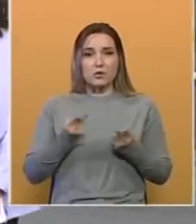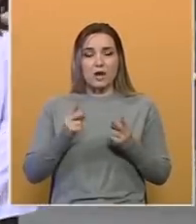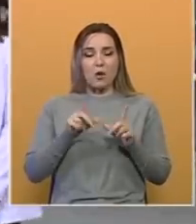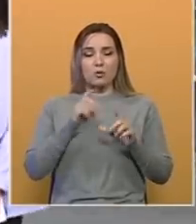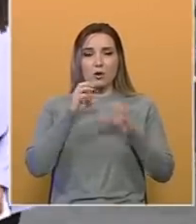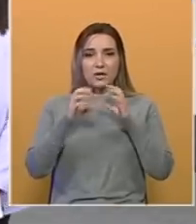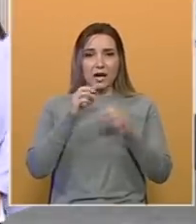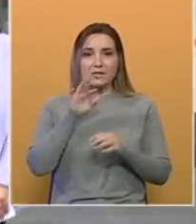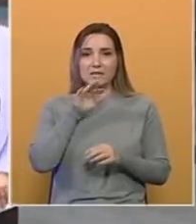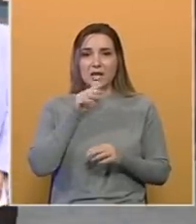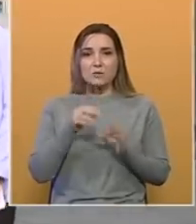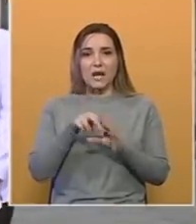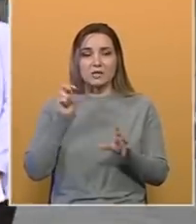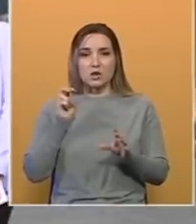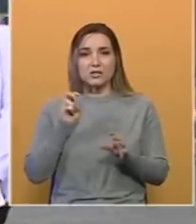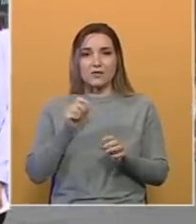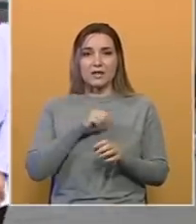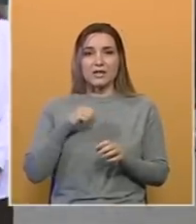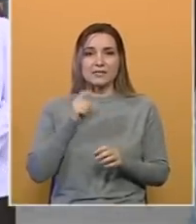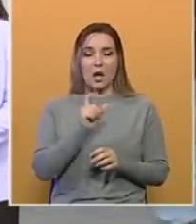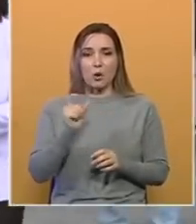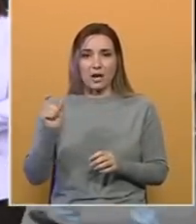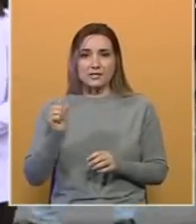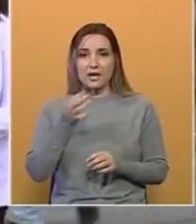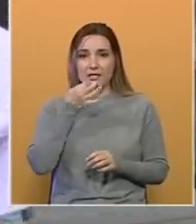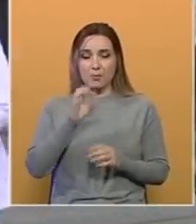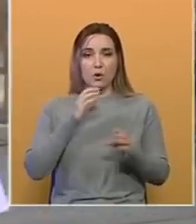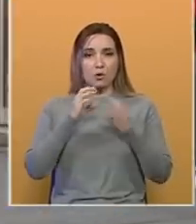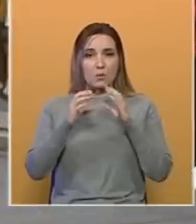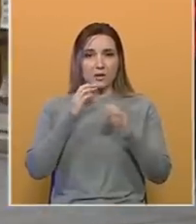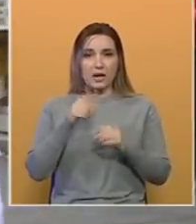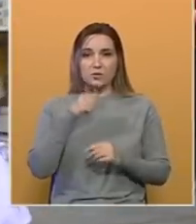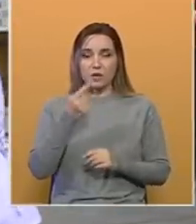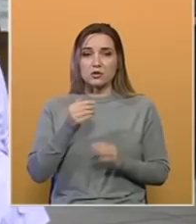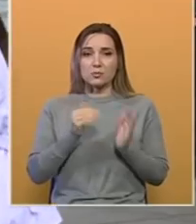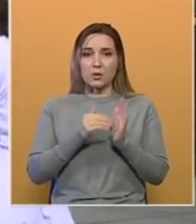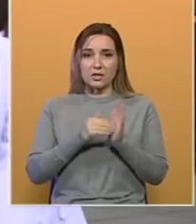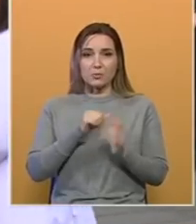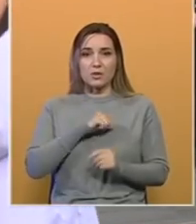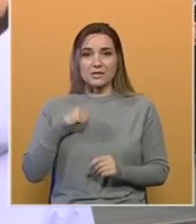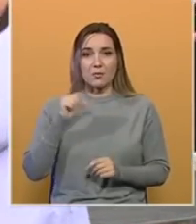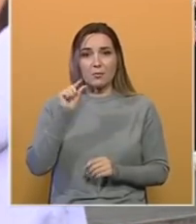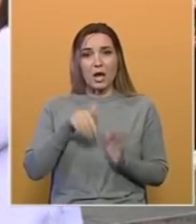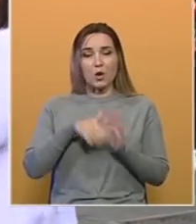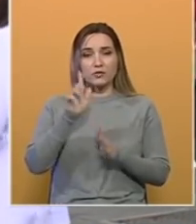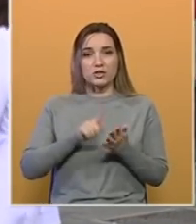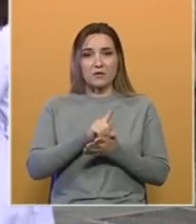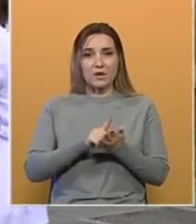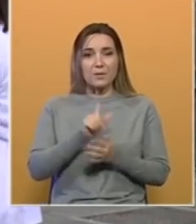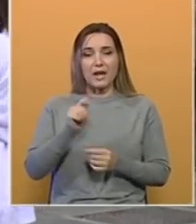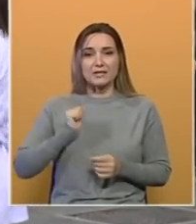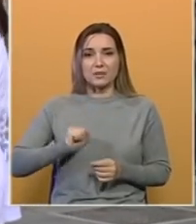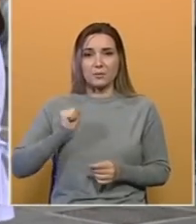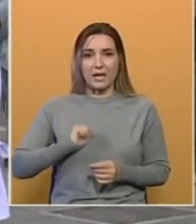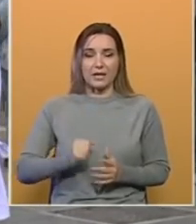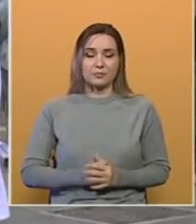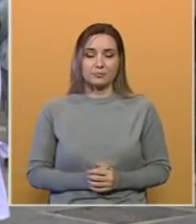komunikaciji riječima izostavljate sve samoglasnike. Za bolju komunikaciju, kažu oni, potrebno je samo malo više vremena i strpljenja.